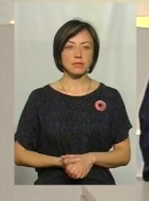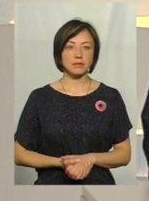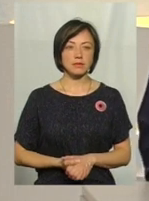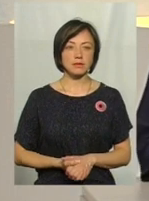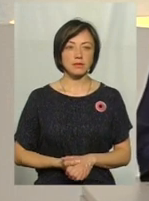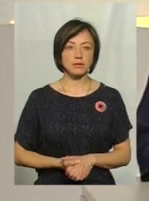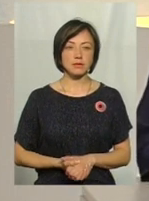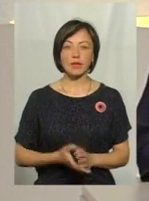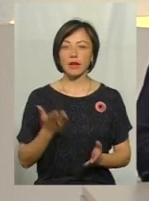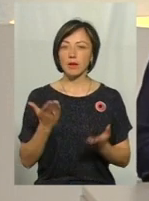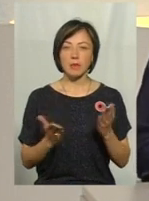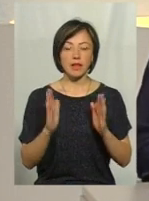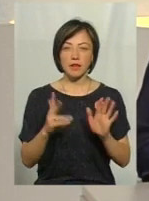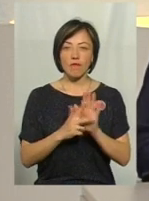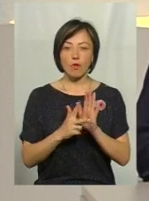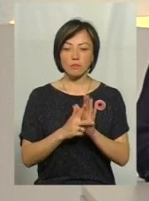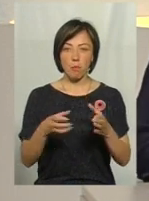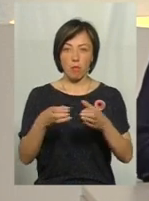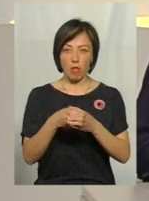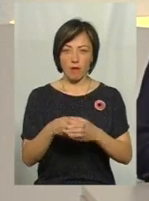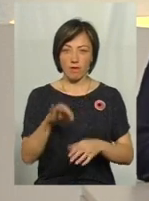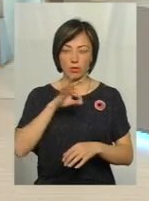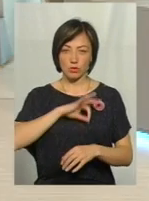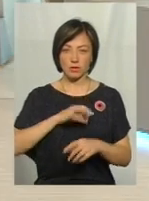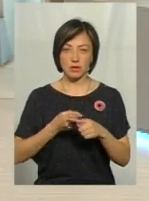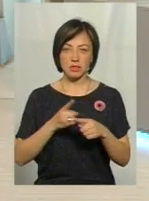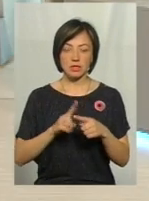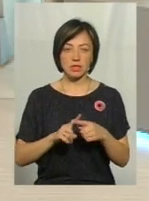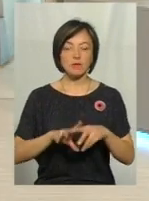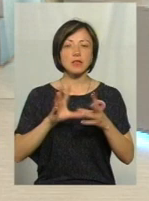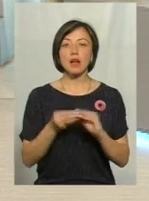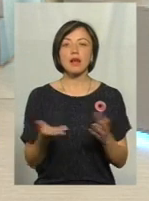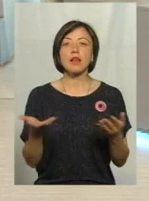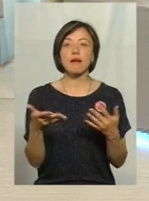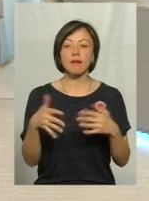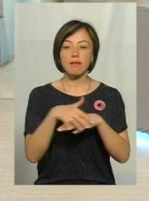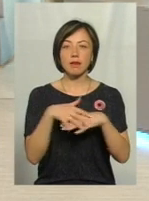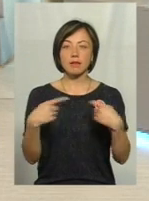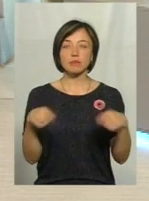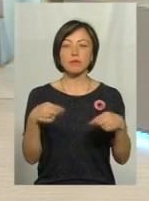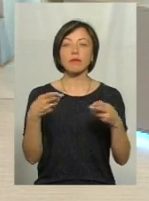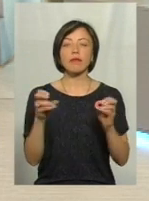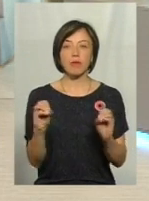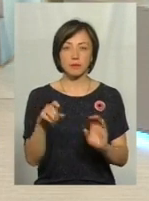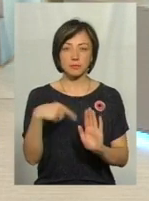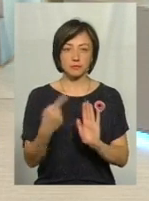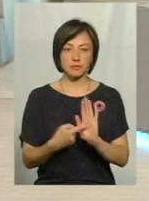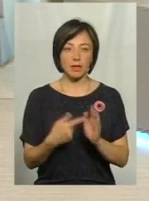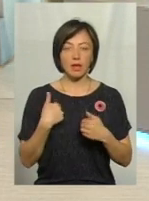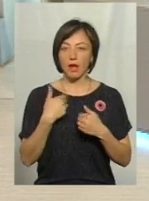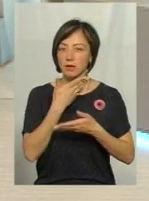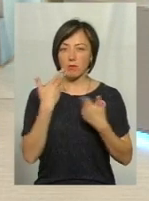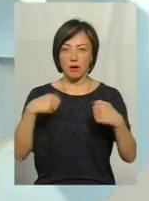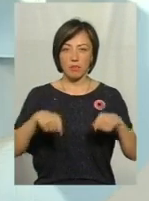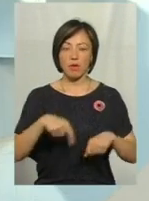Напевно, ж не тільки у восьмому полку використовують його, так? Оцей вулкан. Які взагалі ринки збуту? Ну, по ринку збуту я не маю права